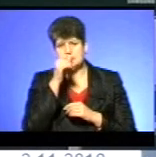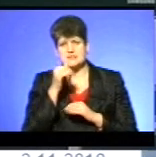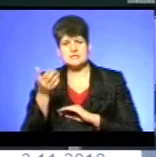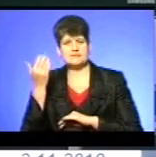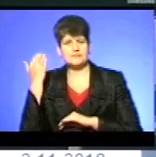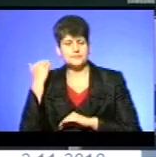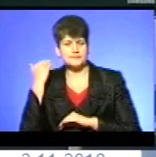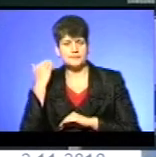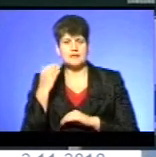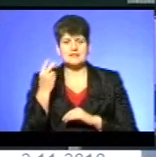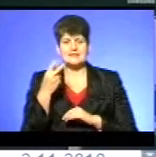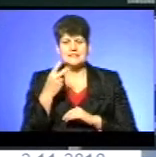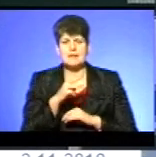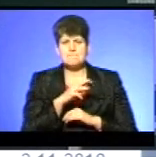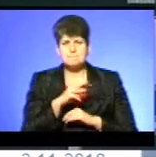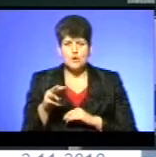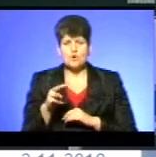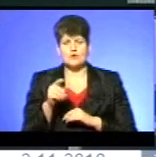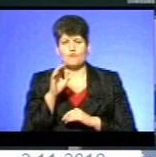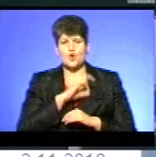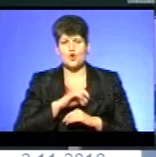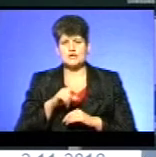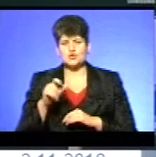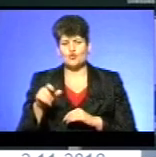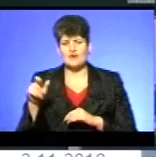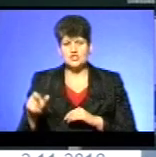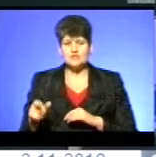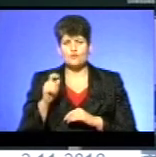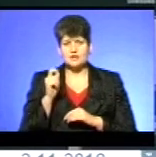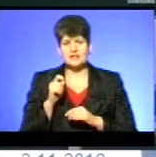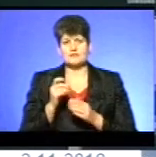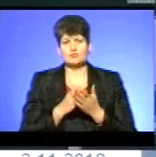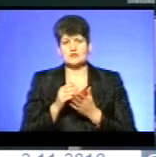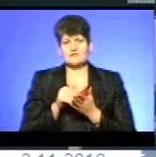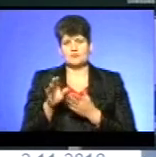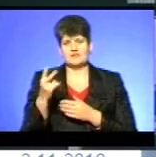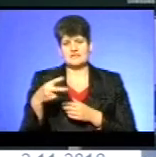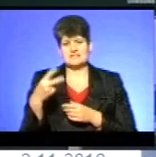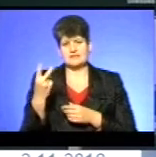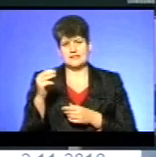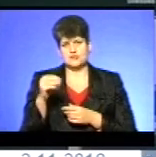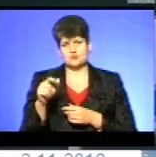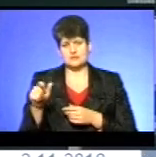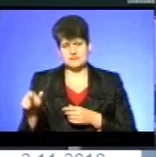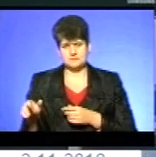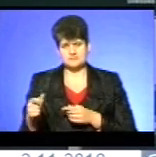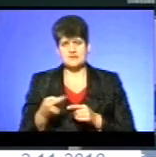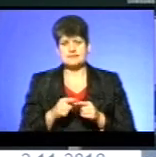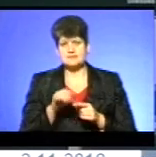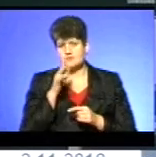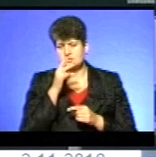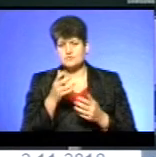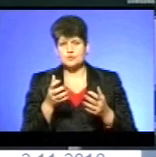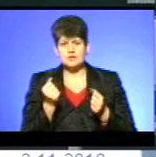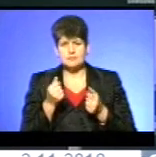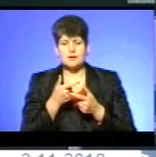тому. Із майже 20 мільйонів користувачів в Україні від послуги відмовилися 22 тисячі осіб. За цей час абонентам прийшло